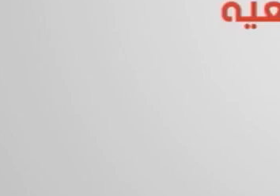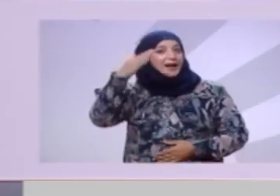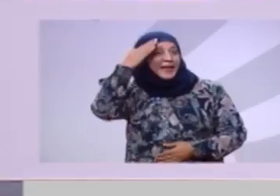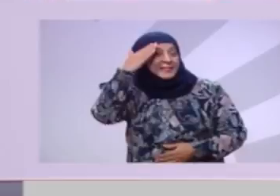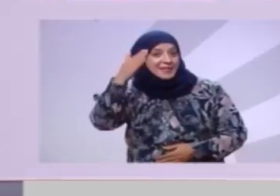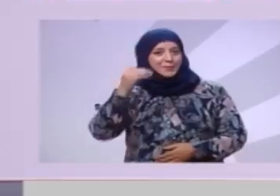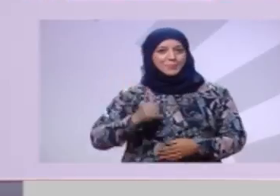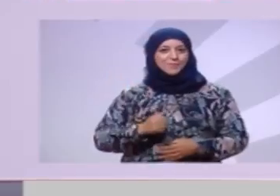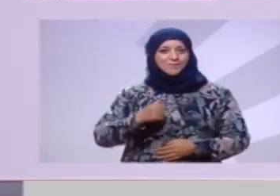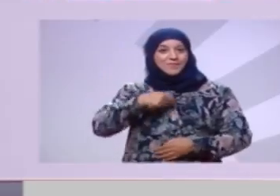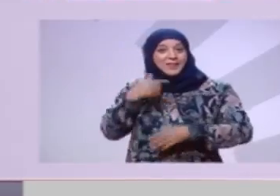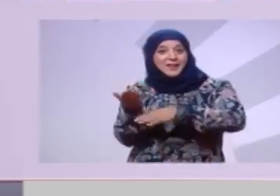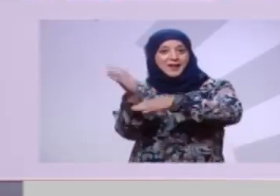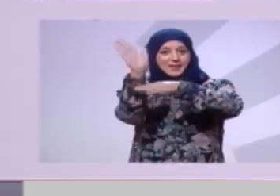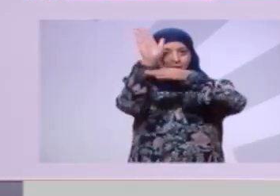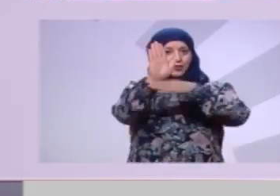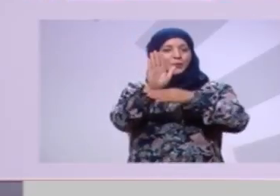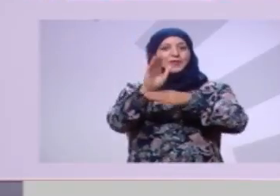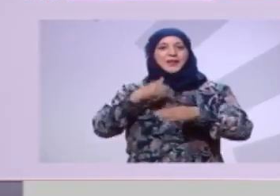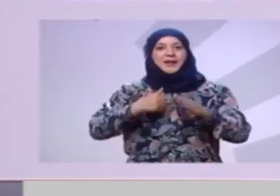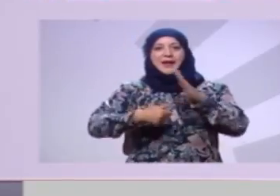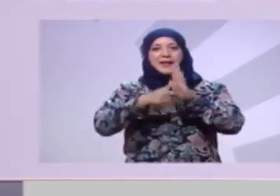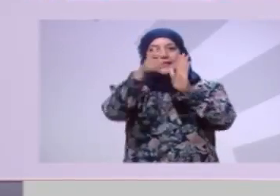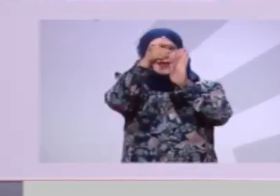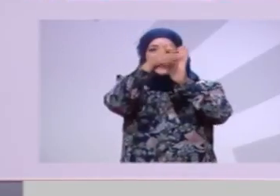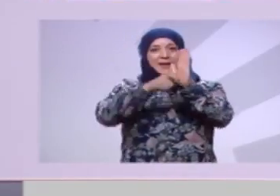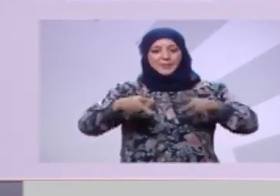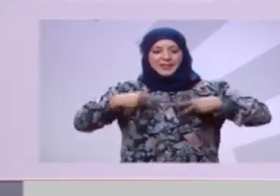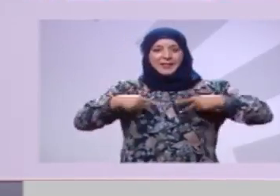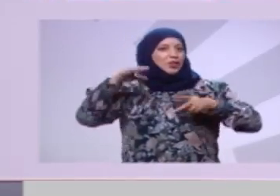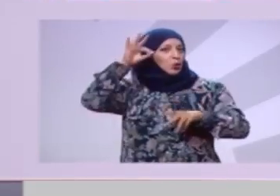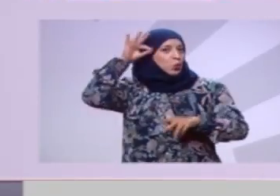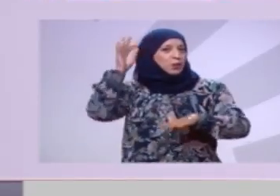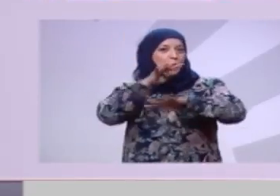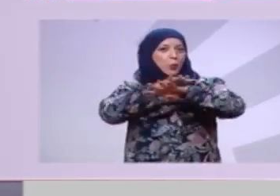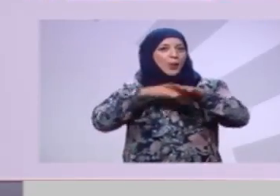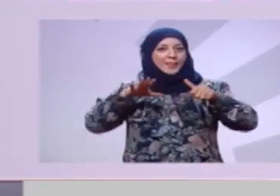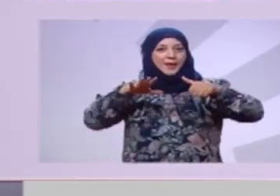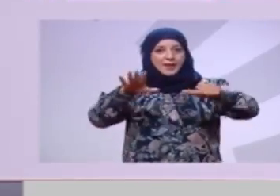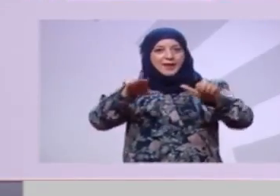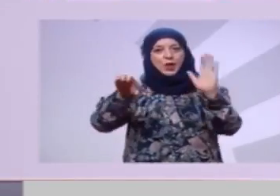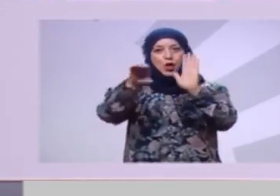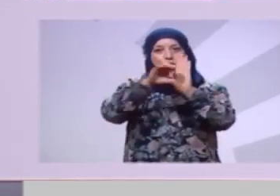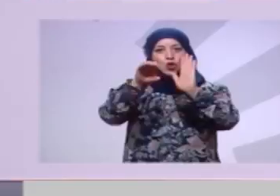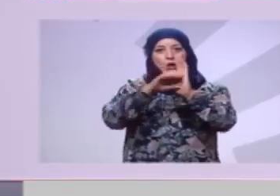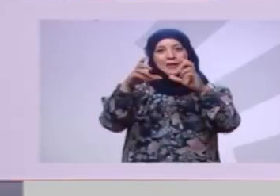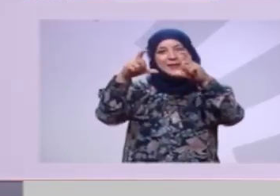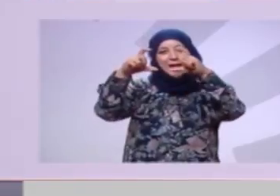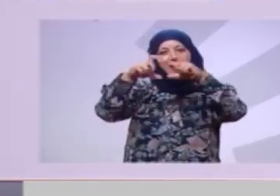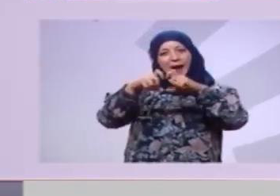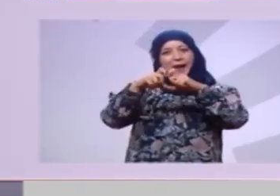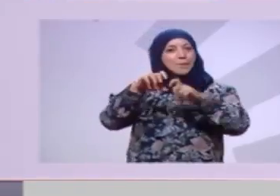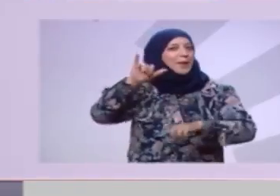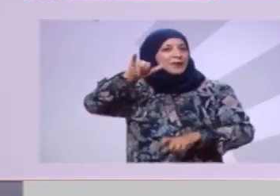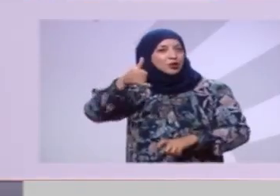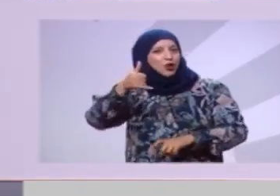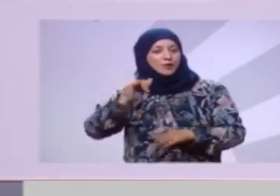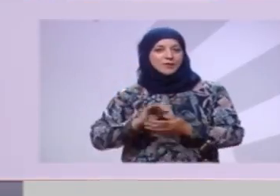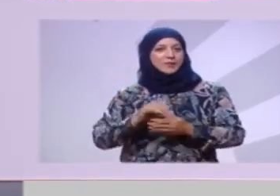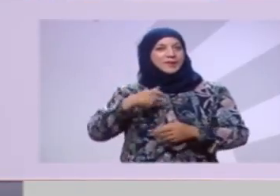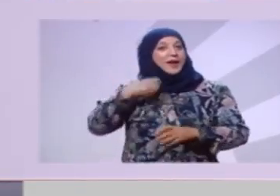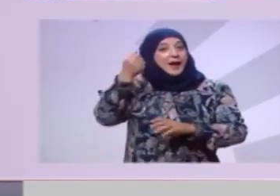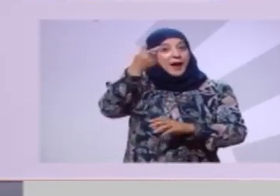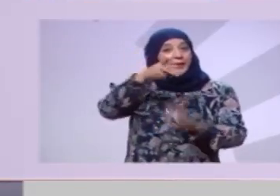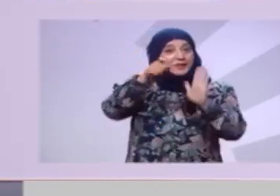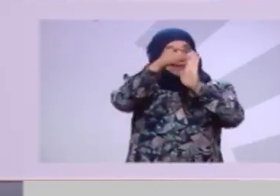أنا غازي مربط رئيس قيمة عيش تونسي أريانا الرمز لانتخاب متاعنا قلب أصفر عدد